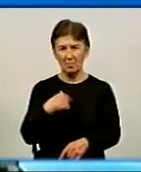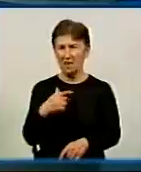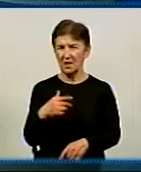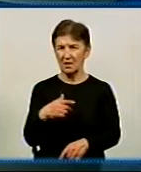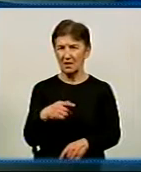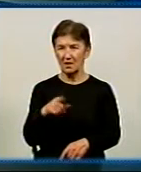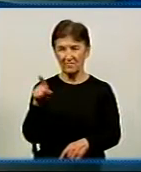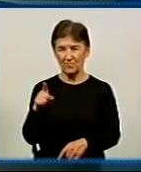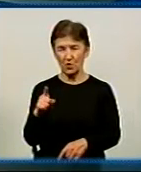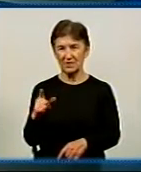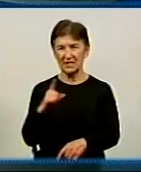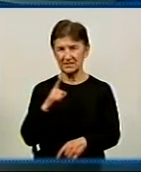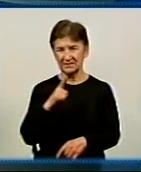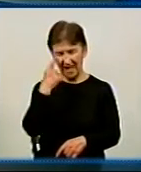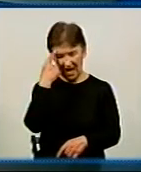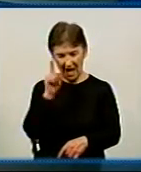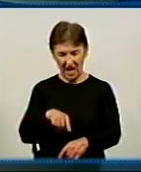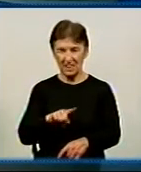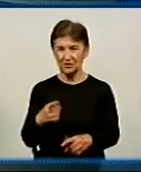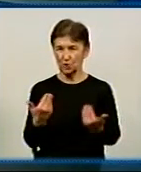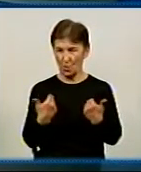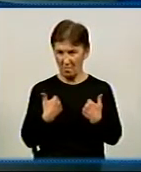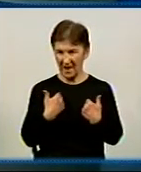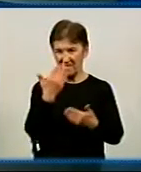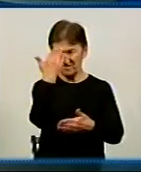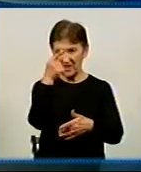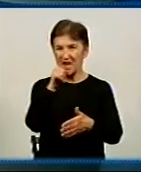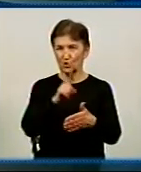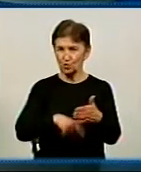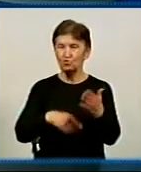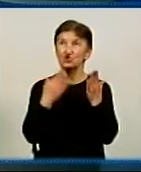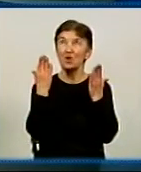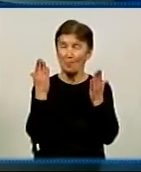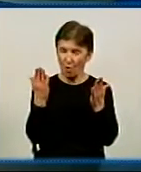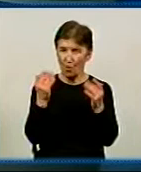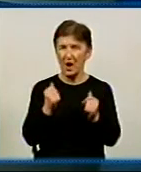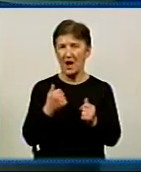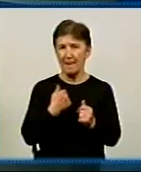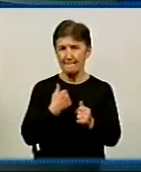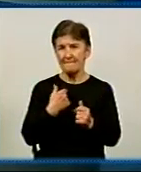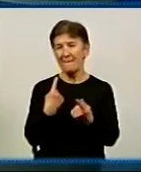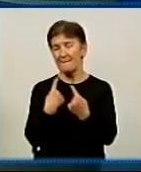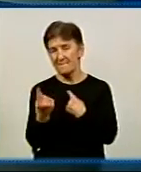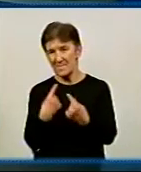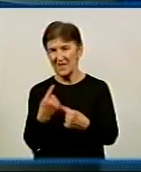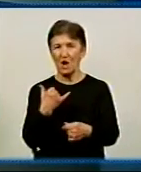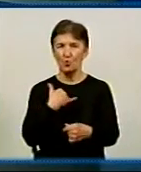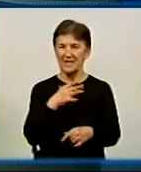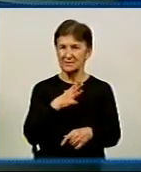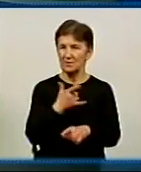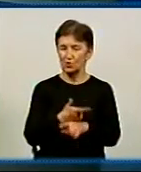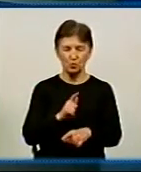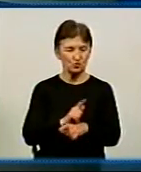вони знали всі, що я віруюча, в мене знайомі, і все, вони приїжджали. До нас ми з ними знайомилися, розмовляли, все, у нас були дуже